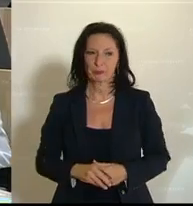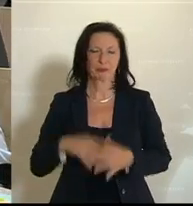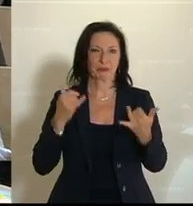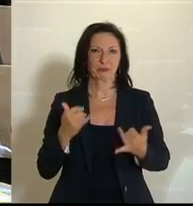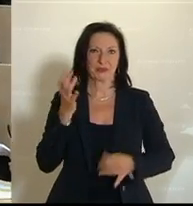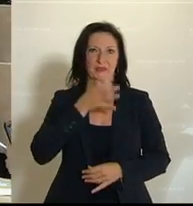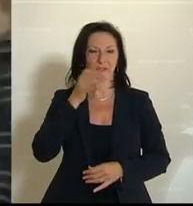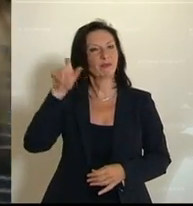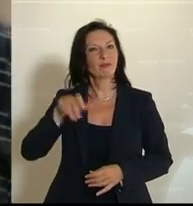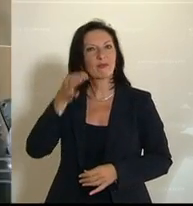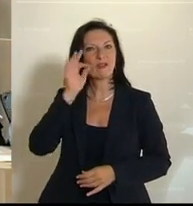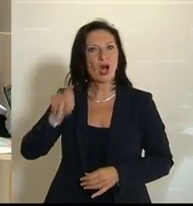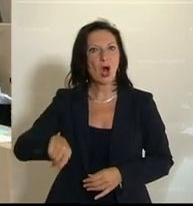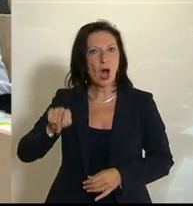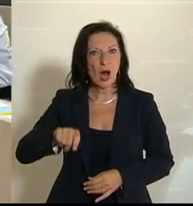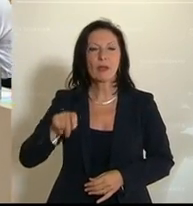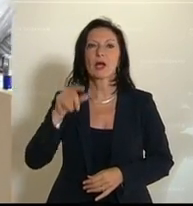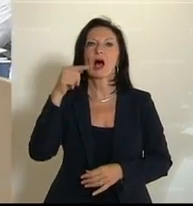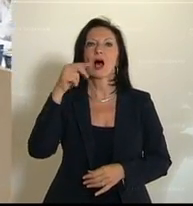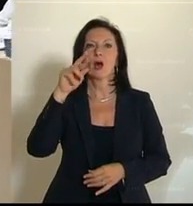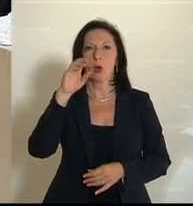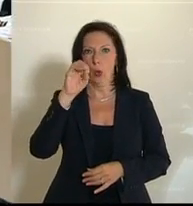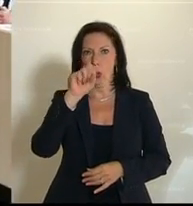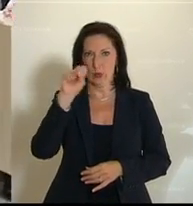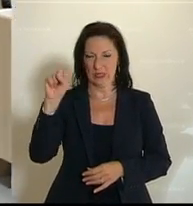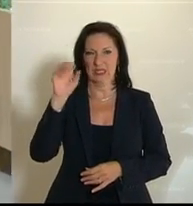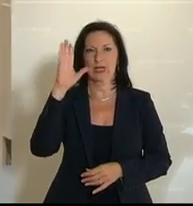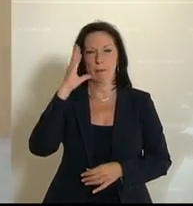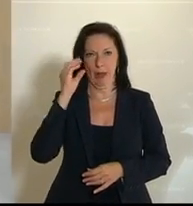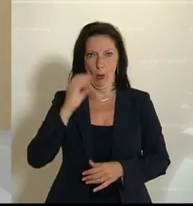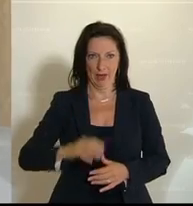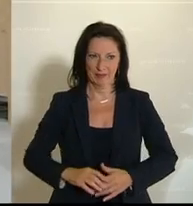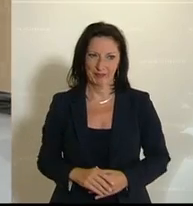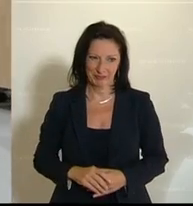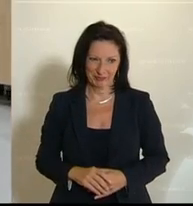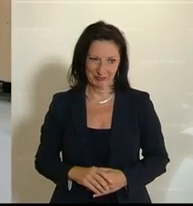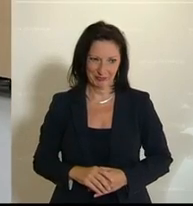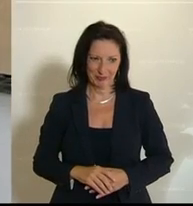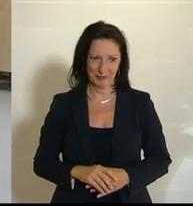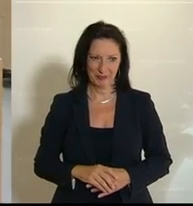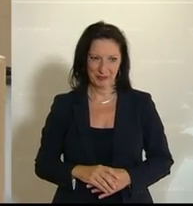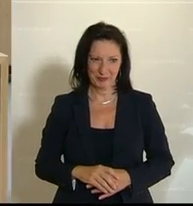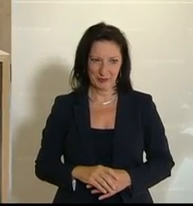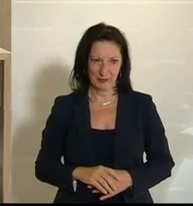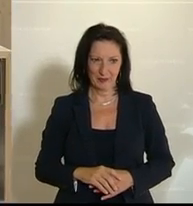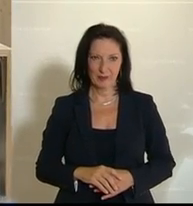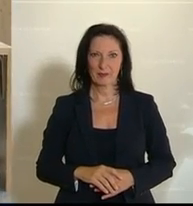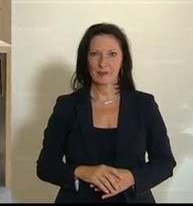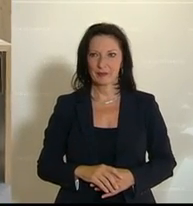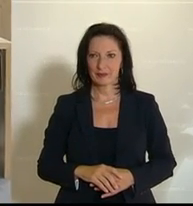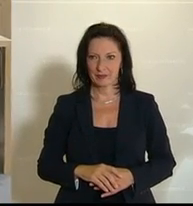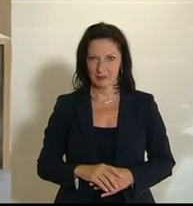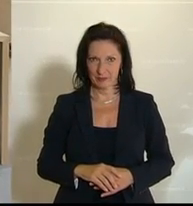Rednerin, Frau Abgeordnete Maria Großbauer, die Kultursprächerin der ÖVP, der bleibt immer hinten.